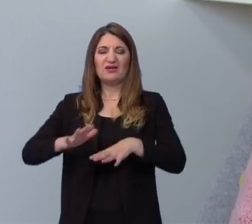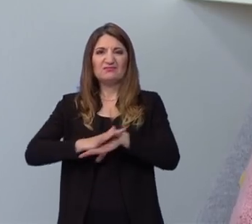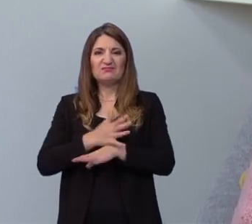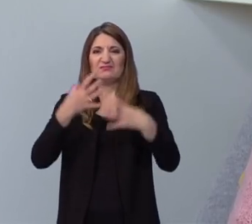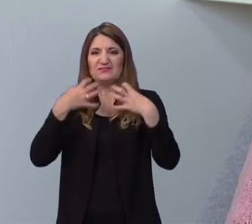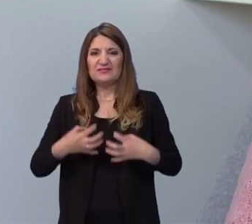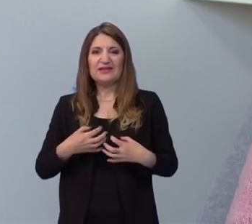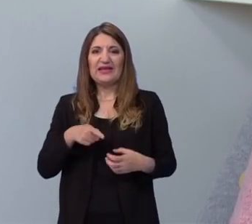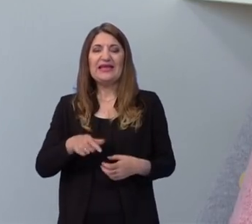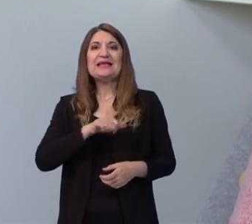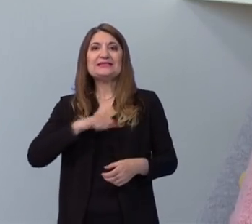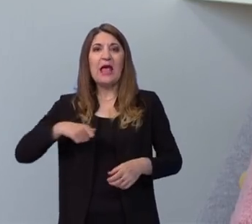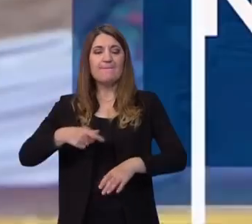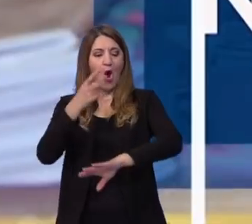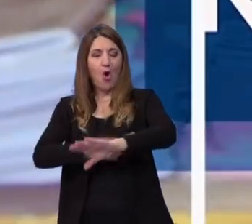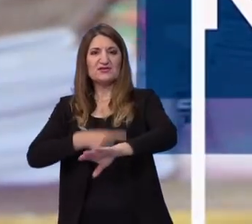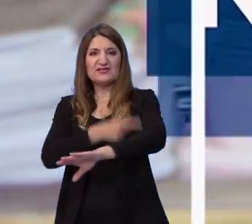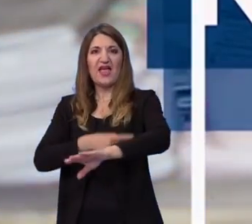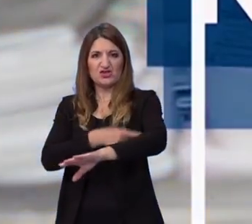simptomatologija i ovo samo izleđivanje.